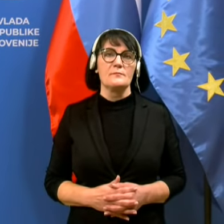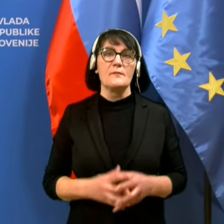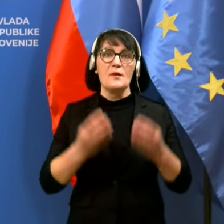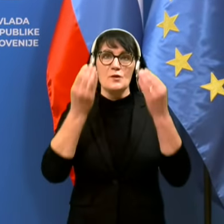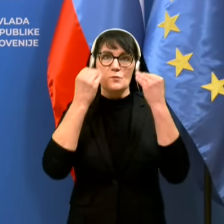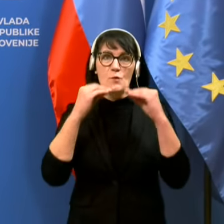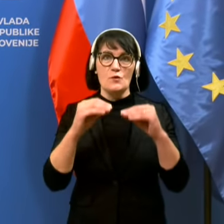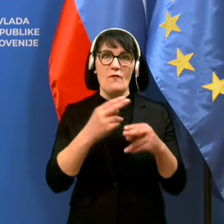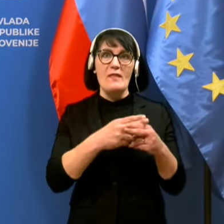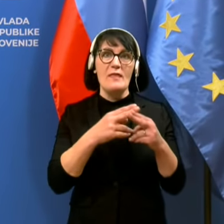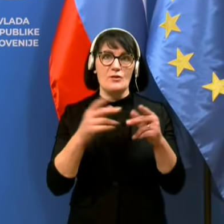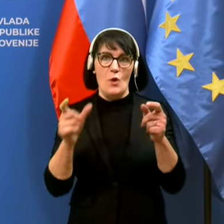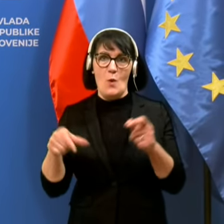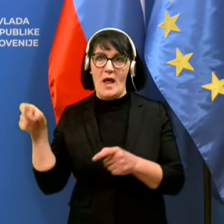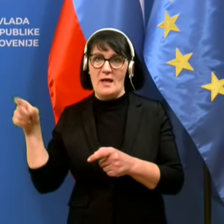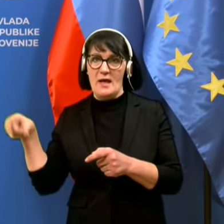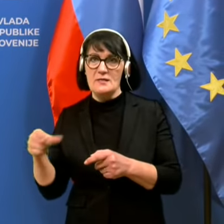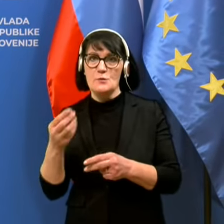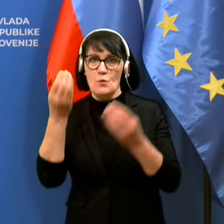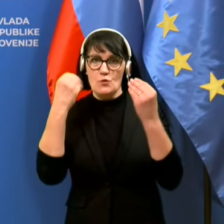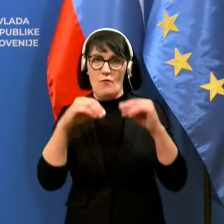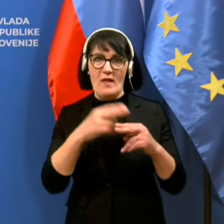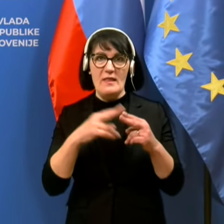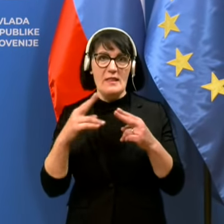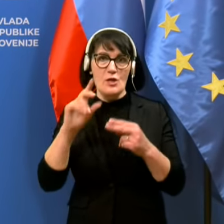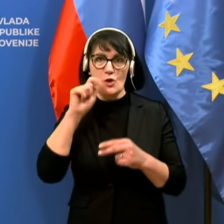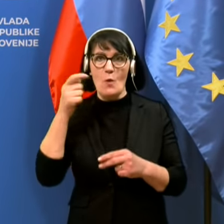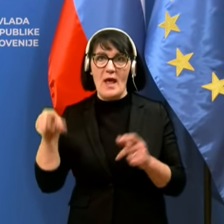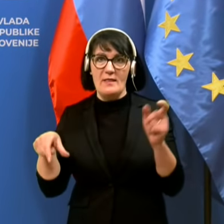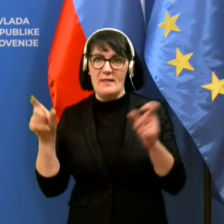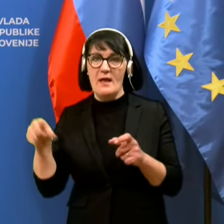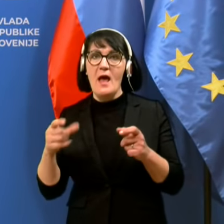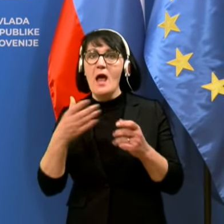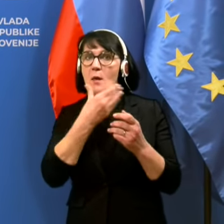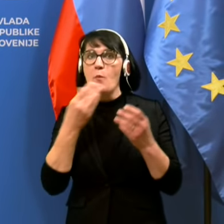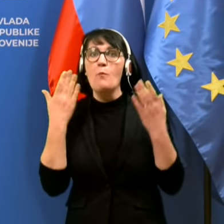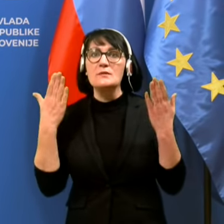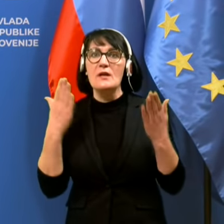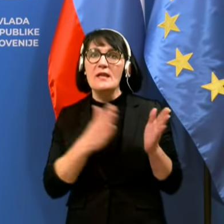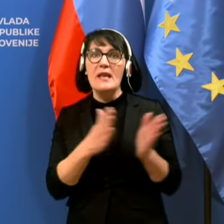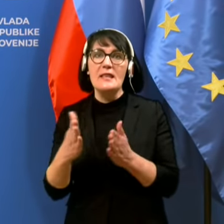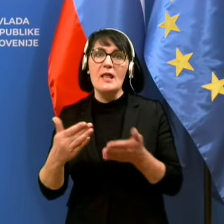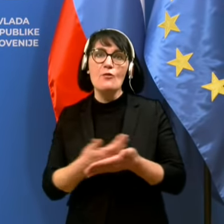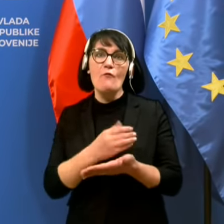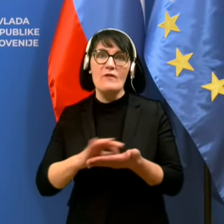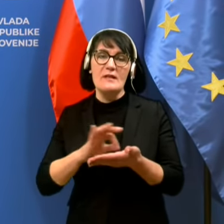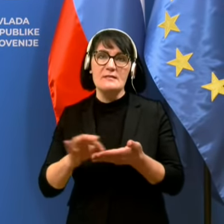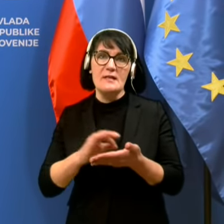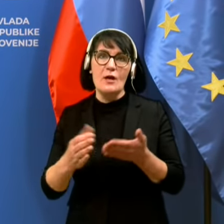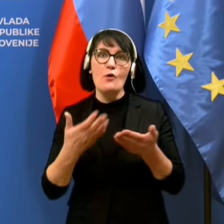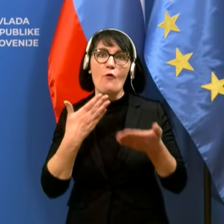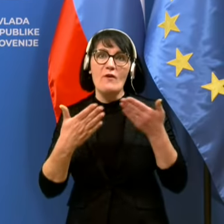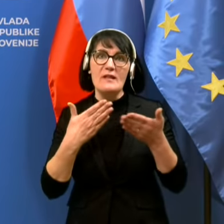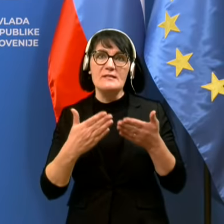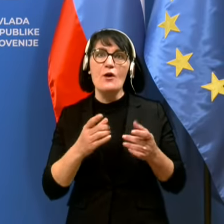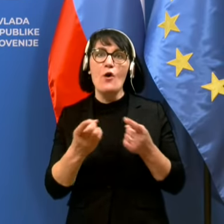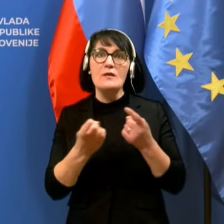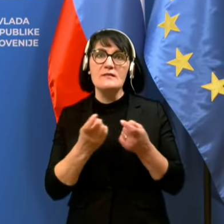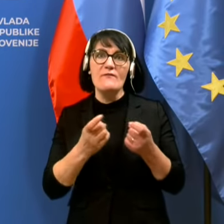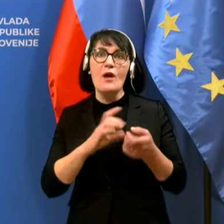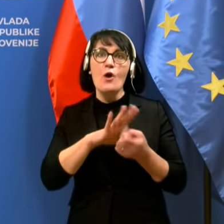Spoštovane državljanke, spoštovani državljani, lepo pozdravljeni naredni novinarski konferenci o izzivih COVID-19.